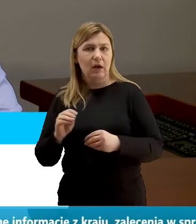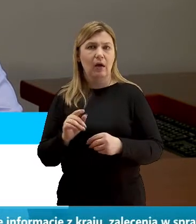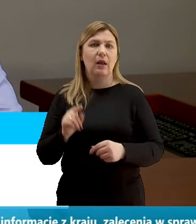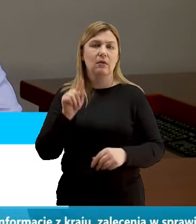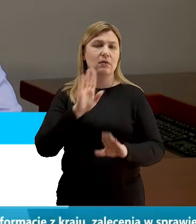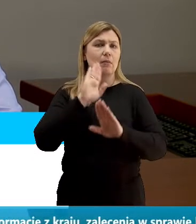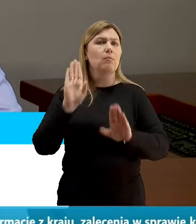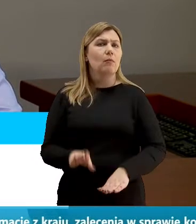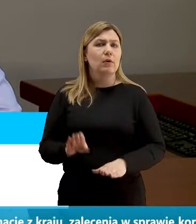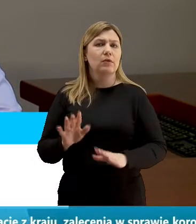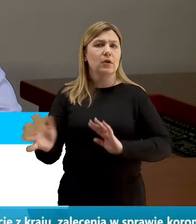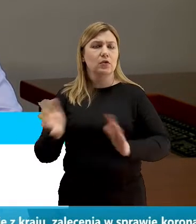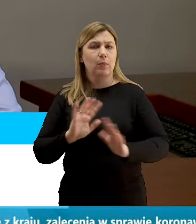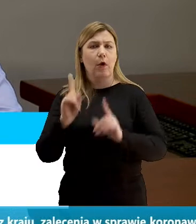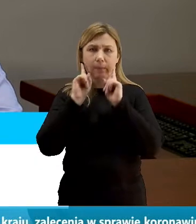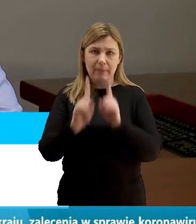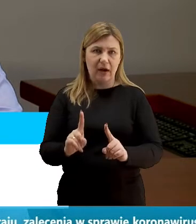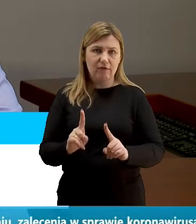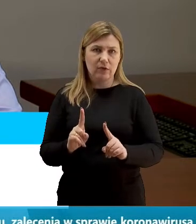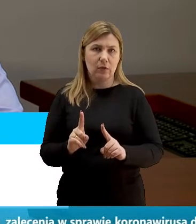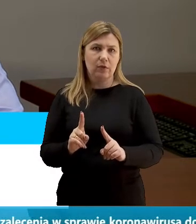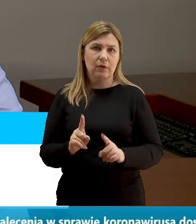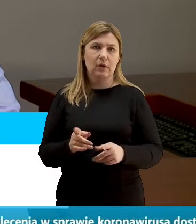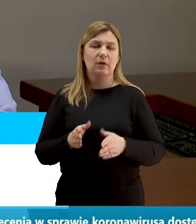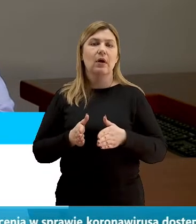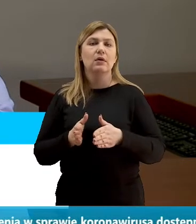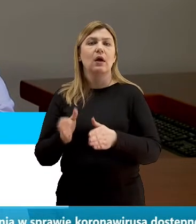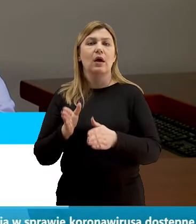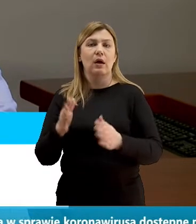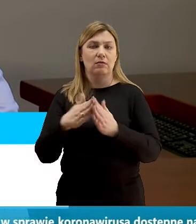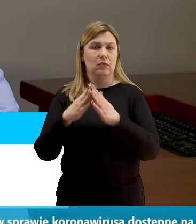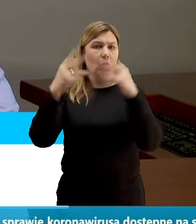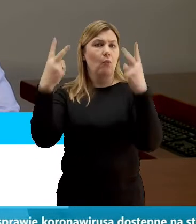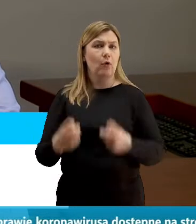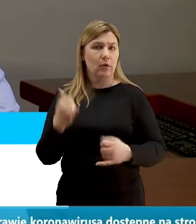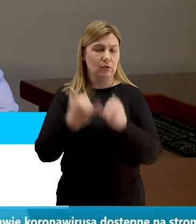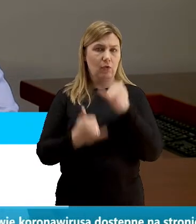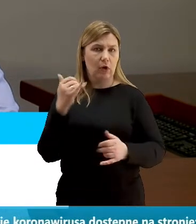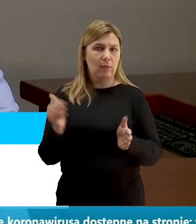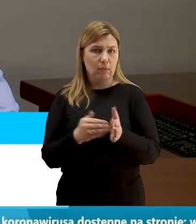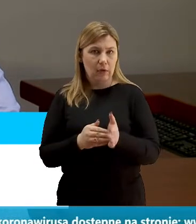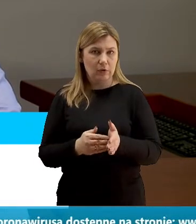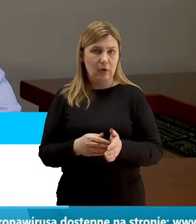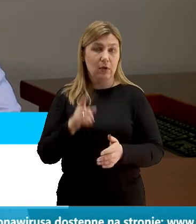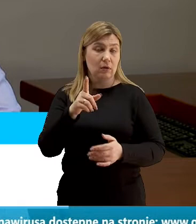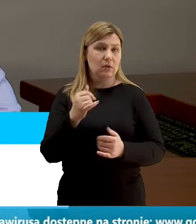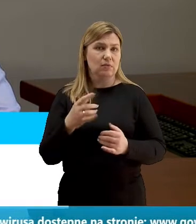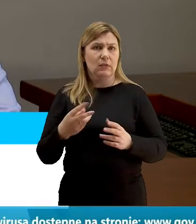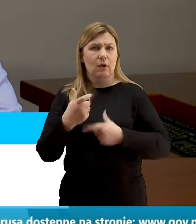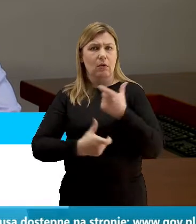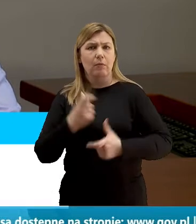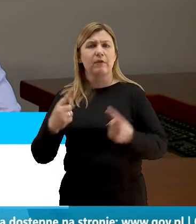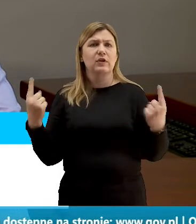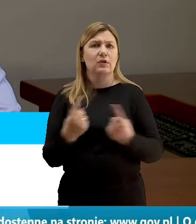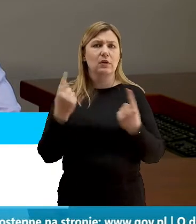w sposób prawidłowy kierować procesem kwarantanny, jeżeli ona jest potrzebna. Nie stosować jej w tych sytuacjach, gdy nie ma